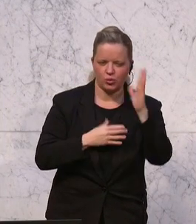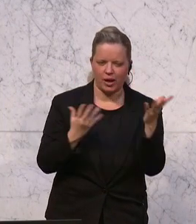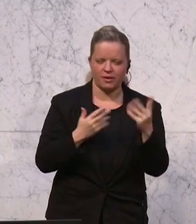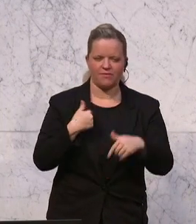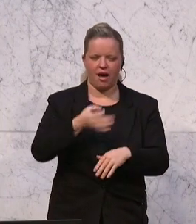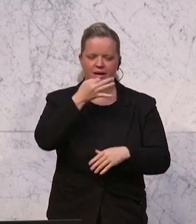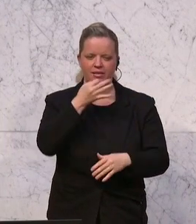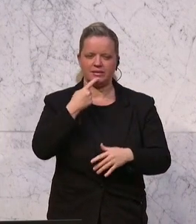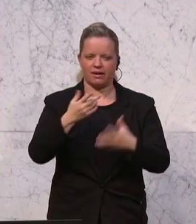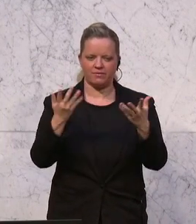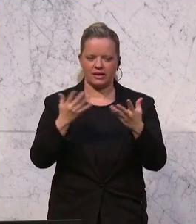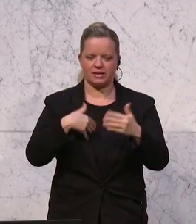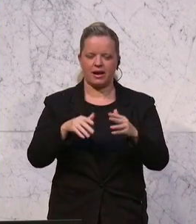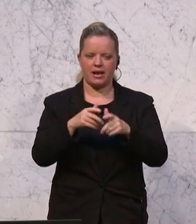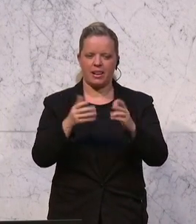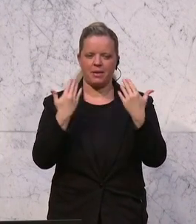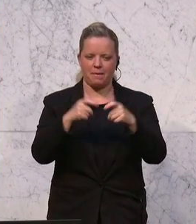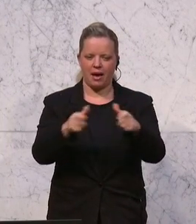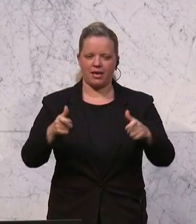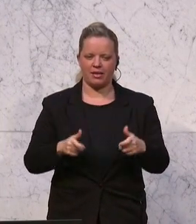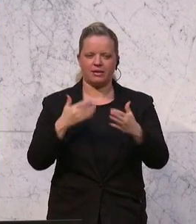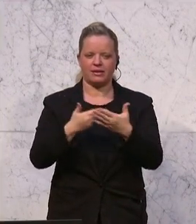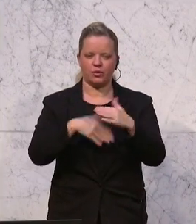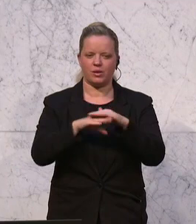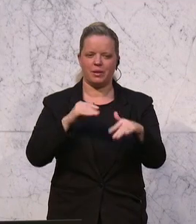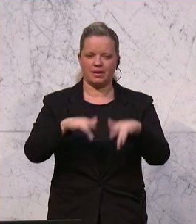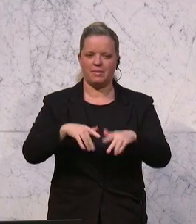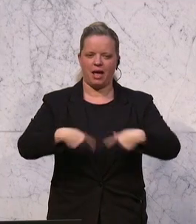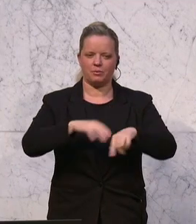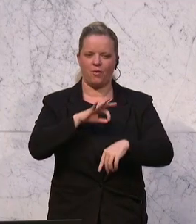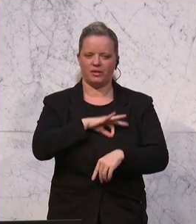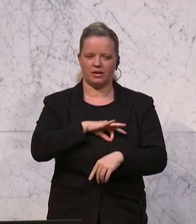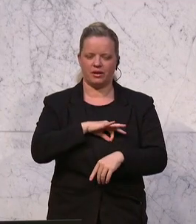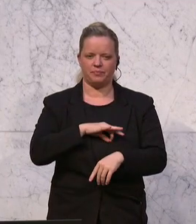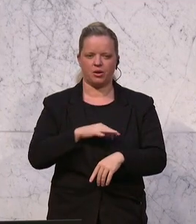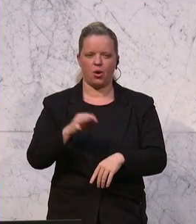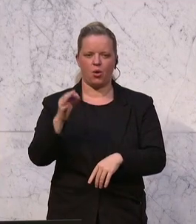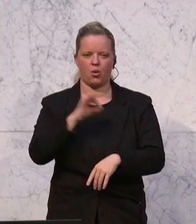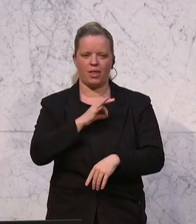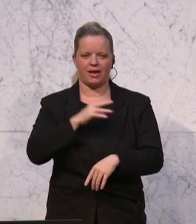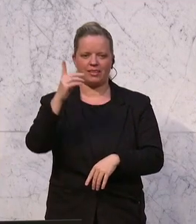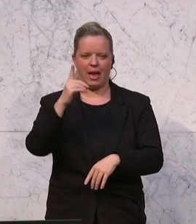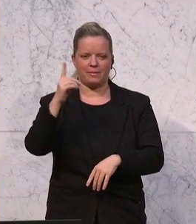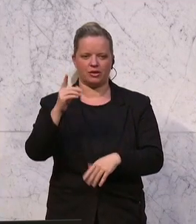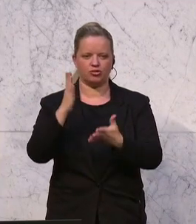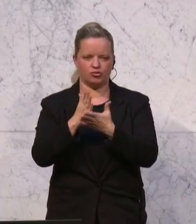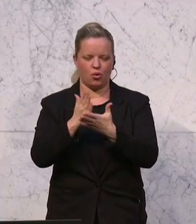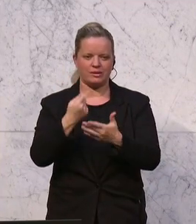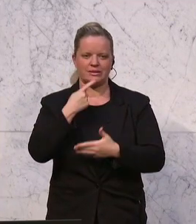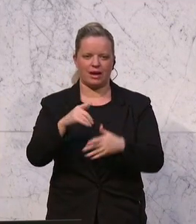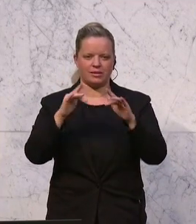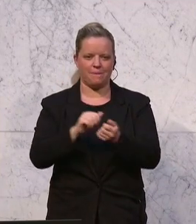aufgrund des Klimapaketes die Unternehmen profitieren in diesem Land. Und der Kollege Deimek hatte heute schon eines gesagt, die